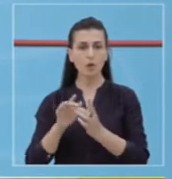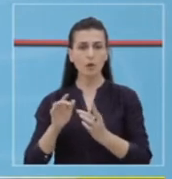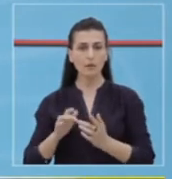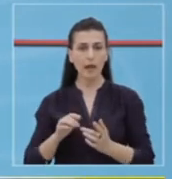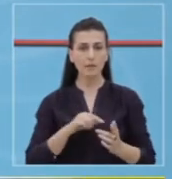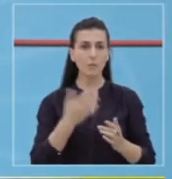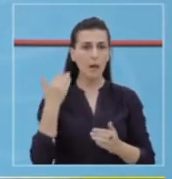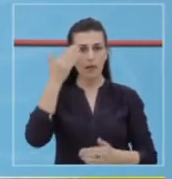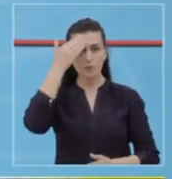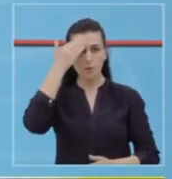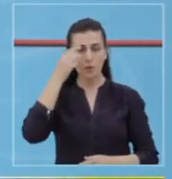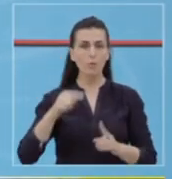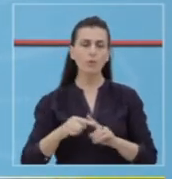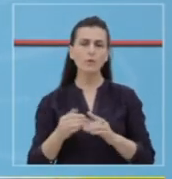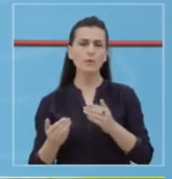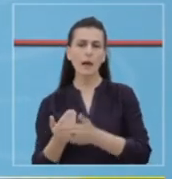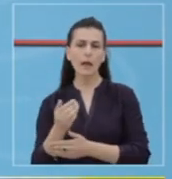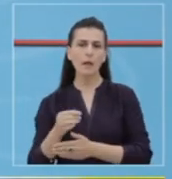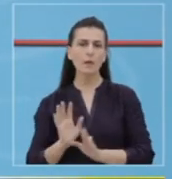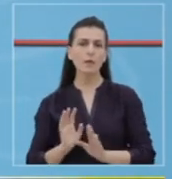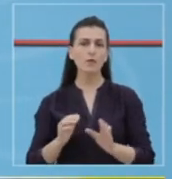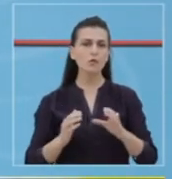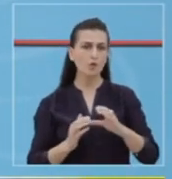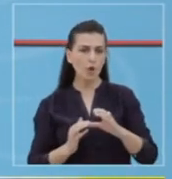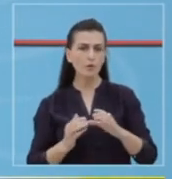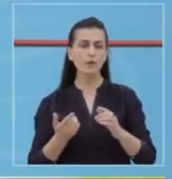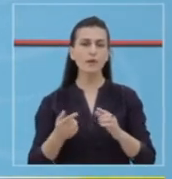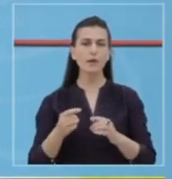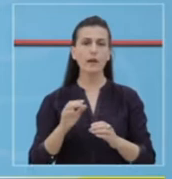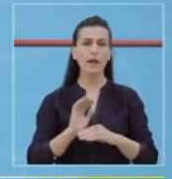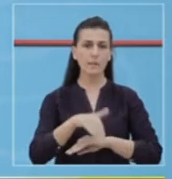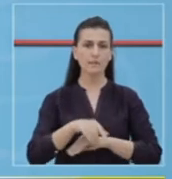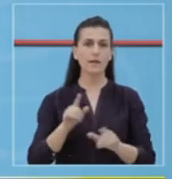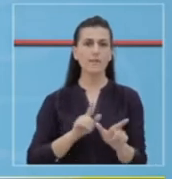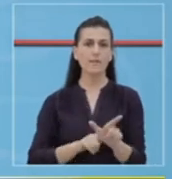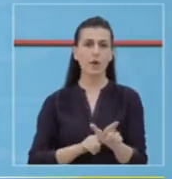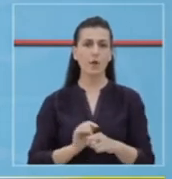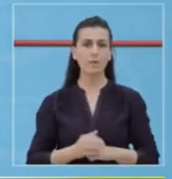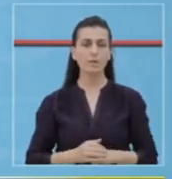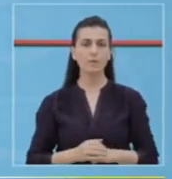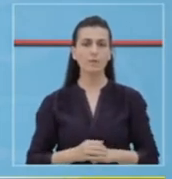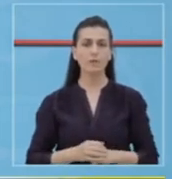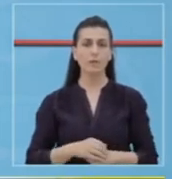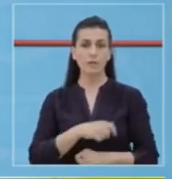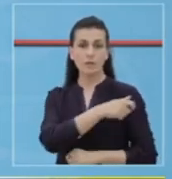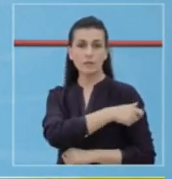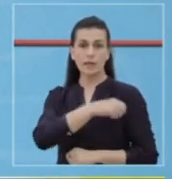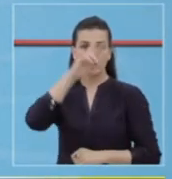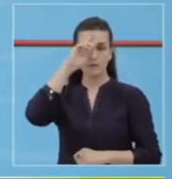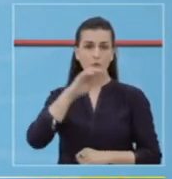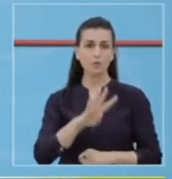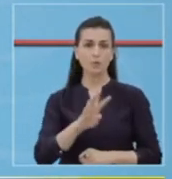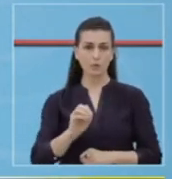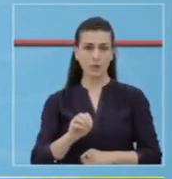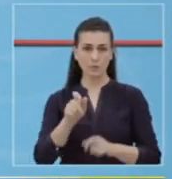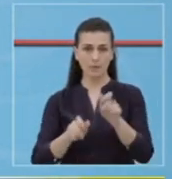pozitive, por edhe raste të reja që janë në Hetim, në Shkodur, Elbasan dhe Vlorë. Nga 20 personel shëndetësor të